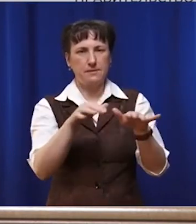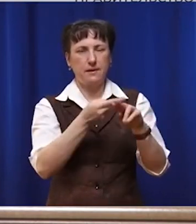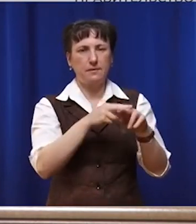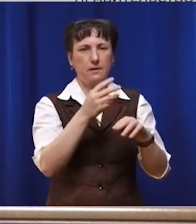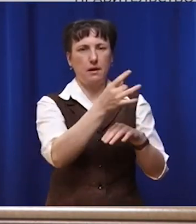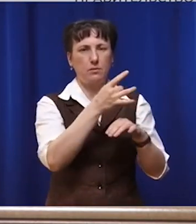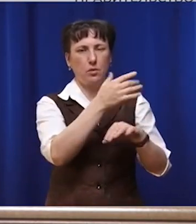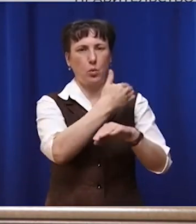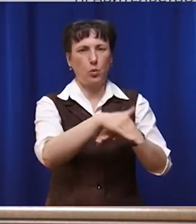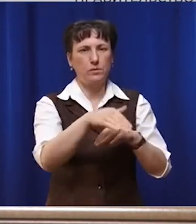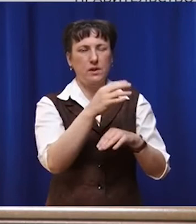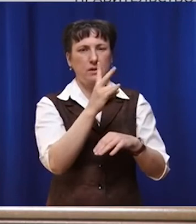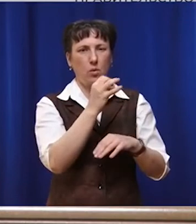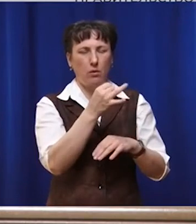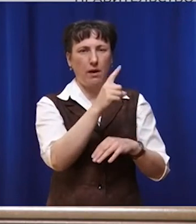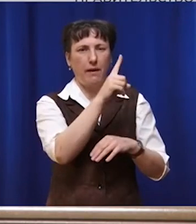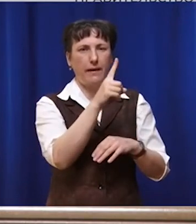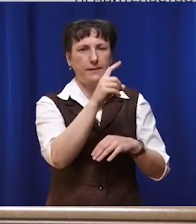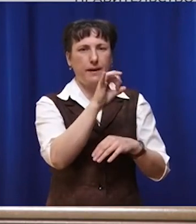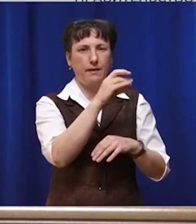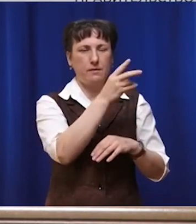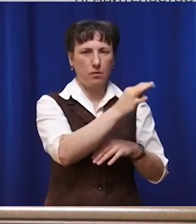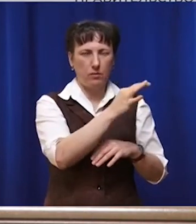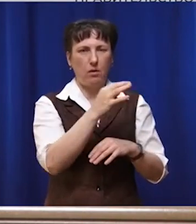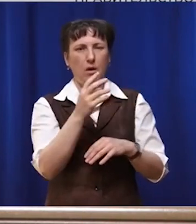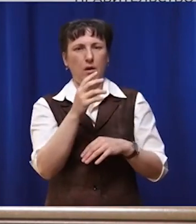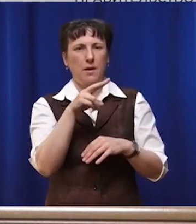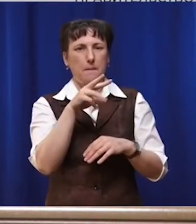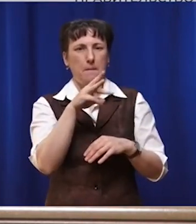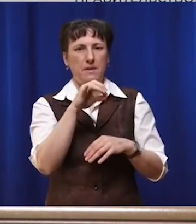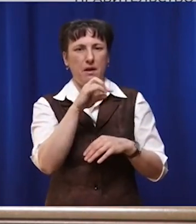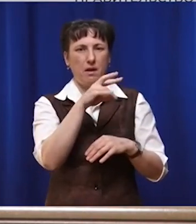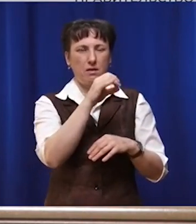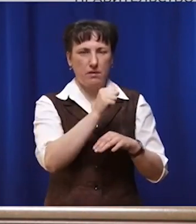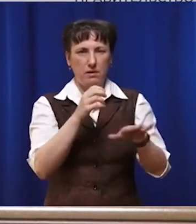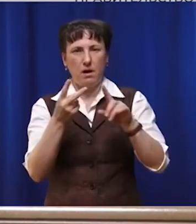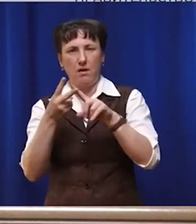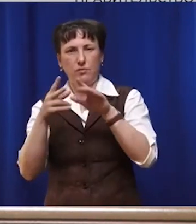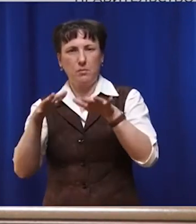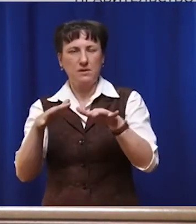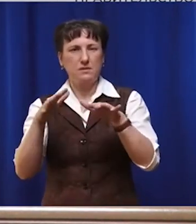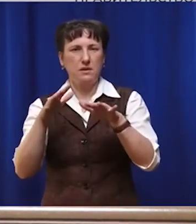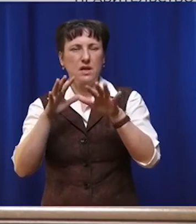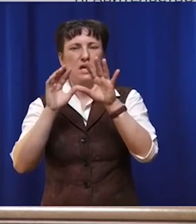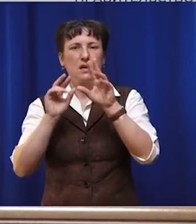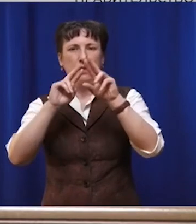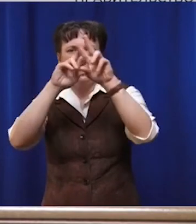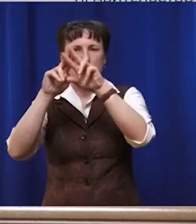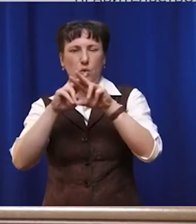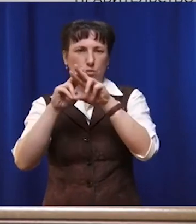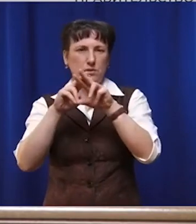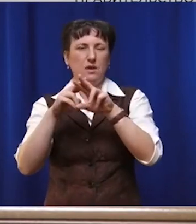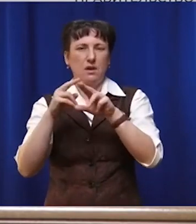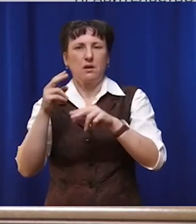в районе улицы николая зелинского дмитрий менделеева вторая в районе жилищного комплекса звездный городок это поселок мыс